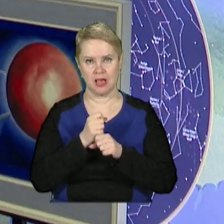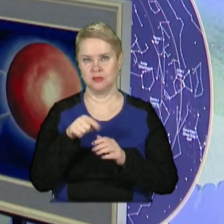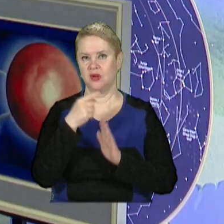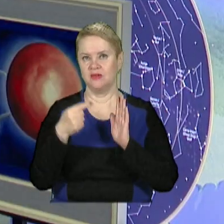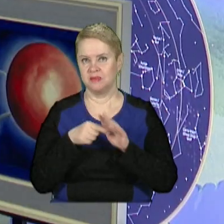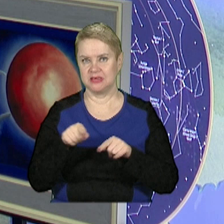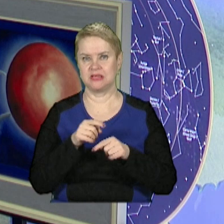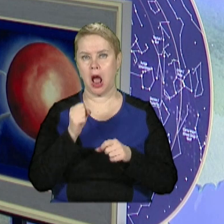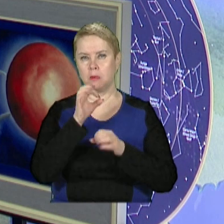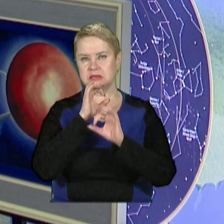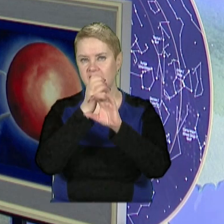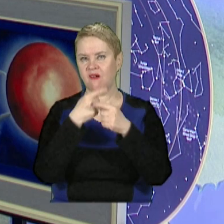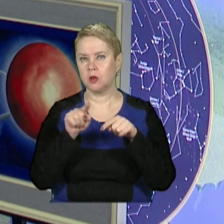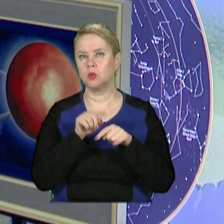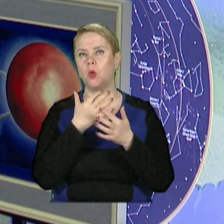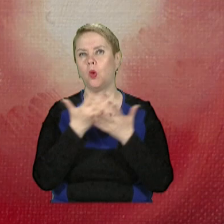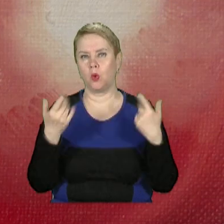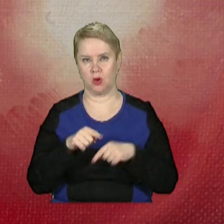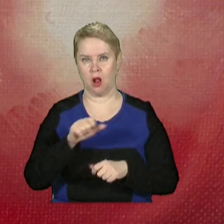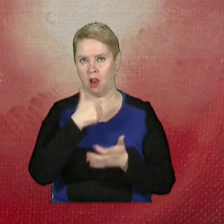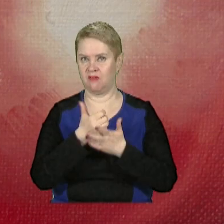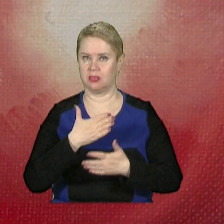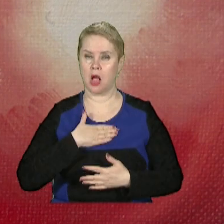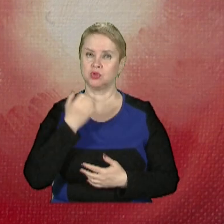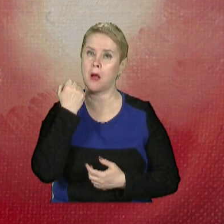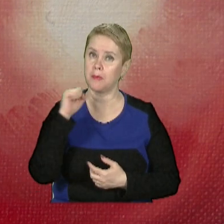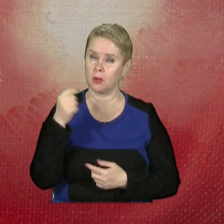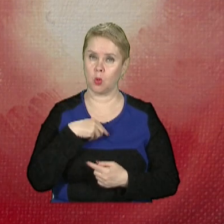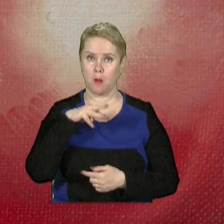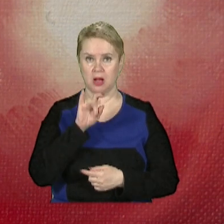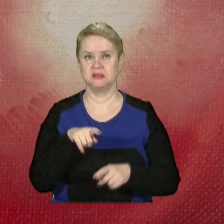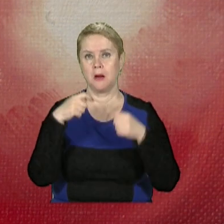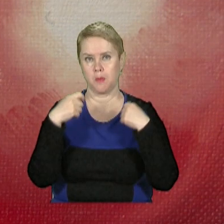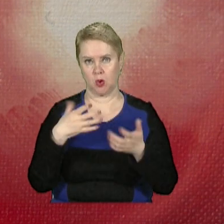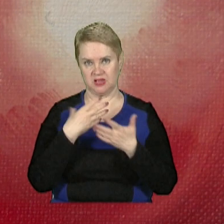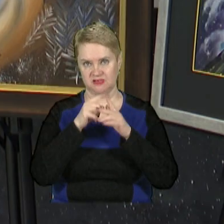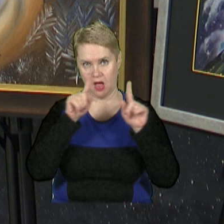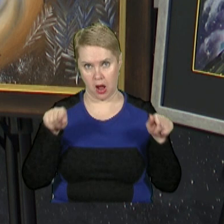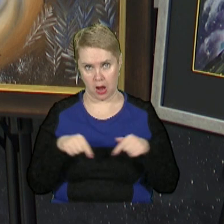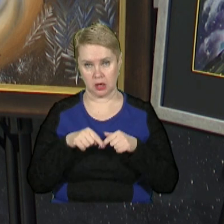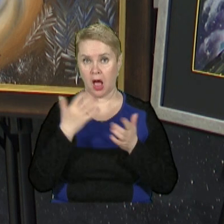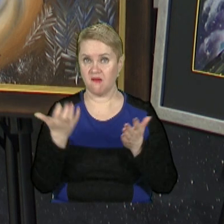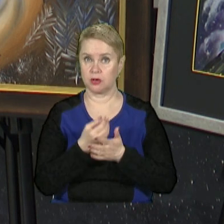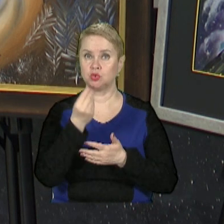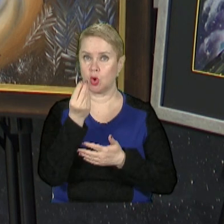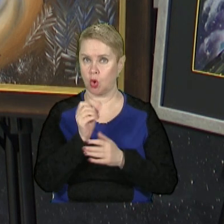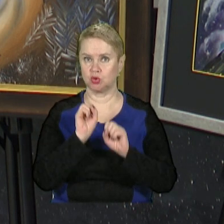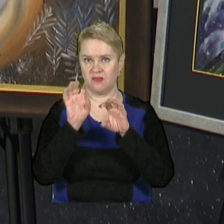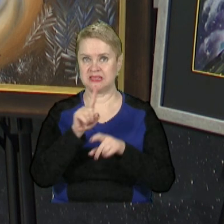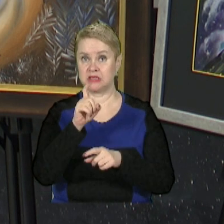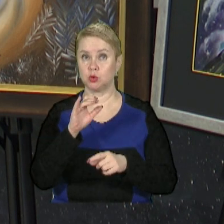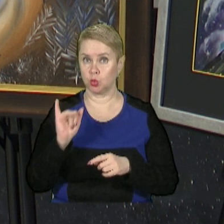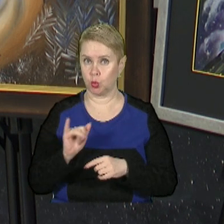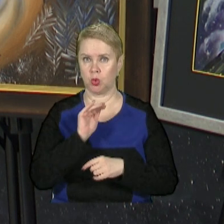обсерваторію. Та найголовніше зараз – наша перемога. Тож Максим продає свої картини, а виручені гроші віддає